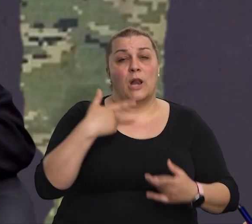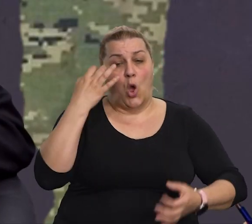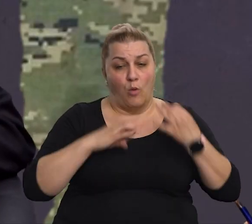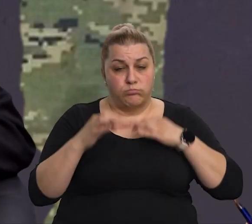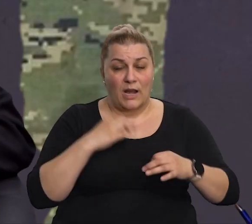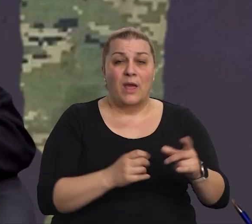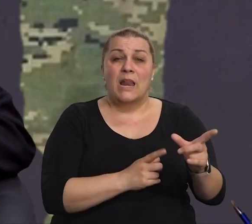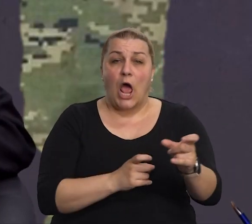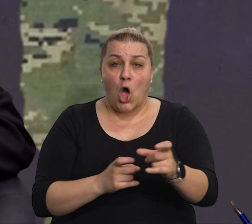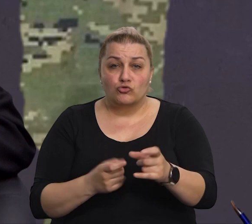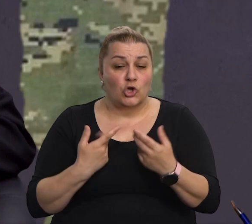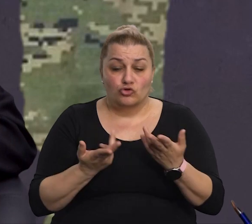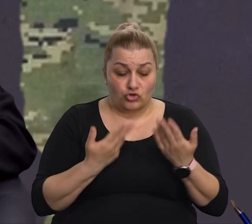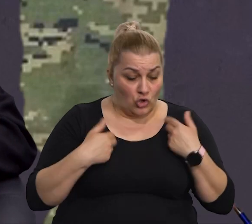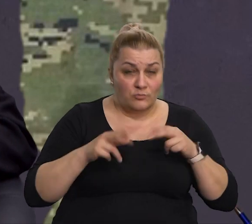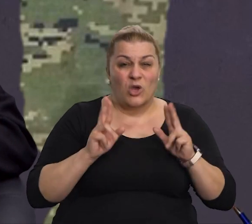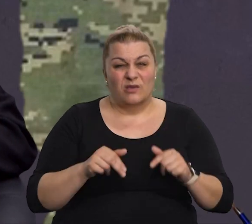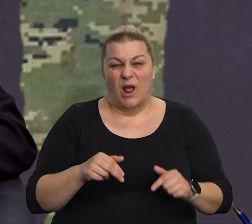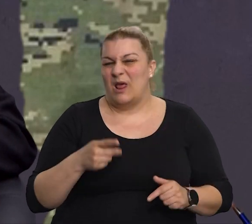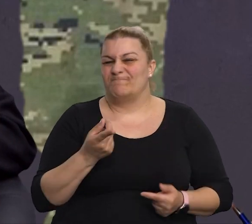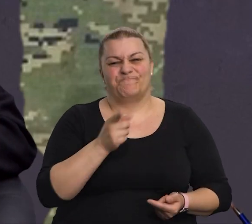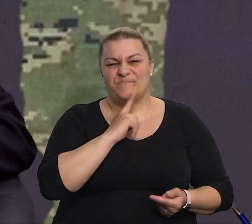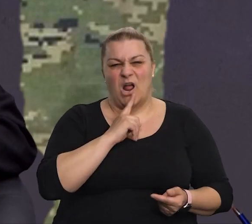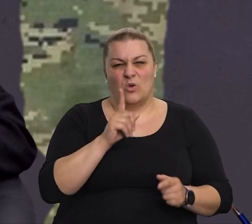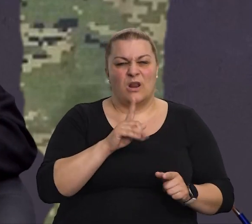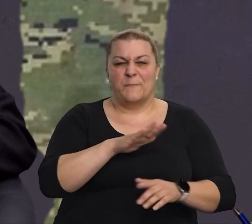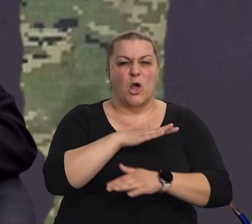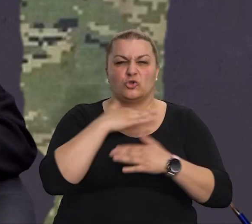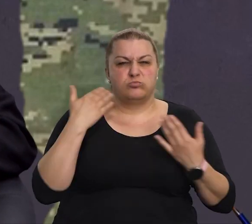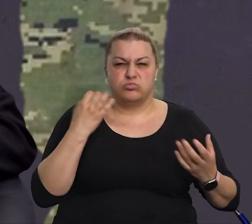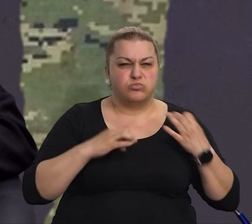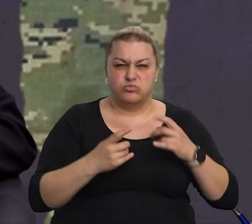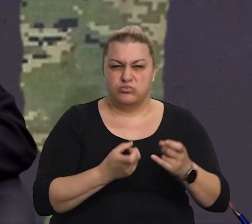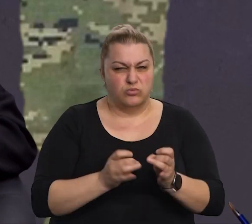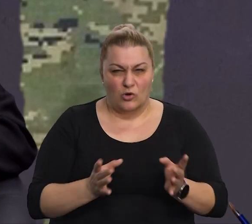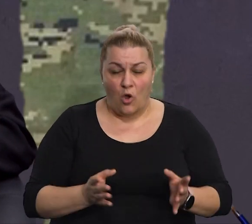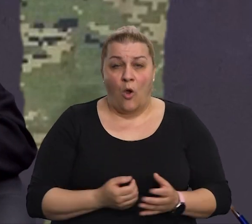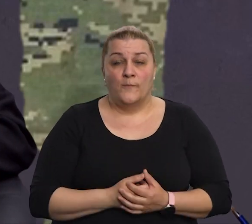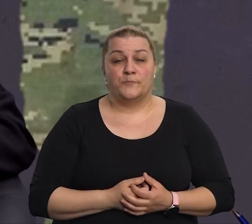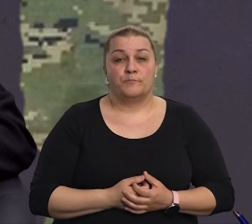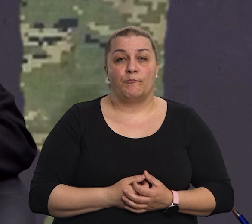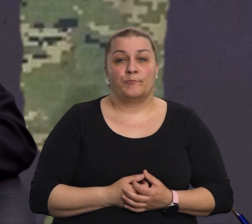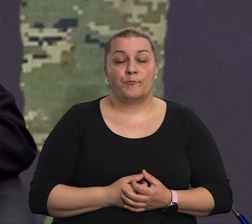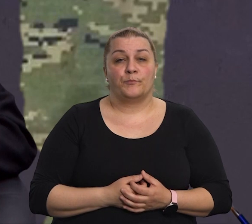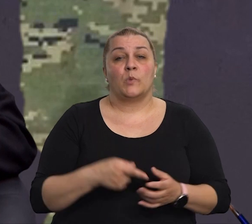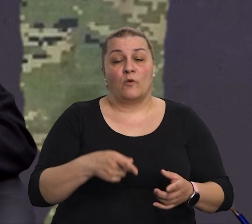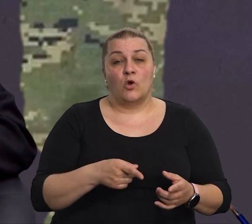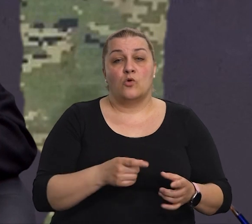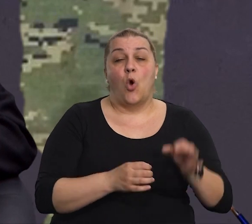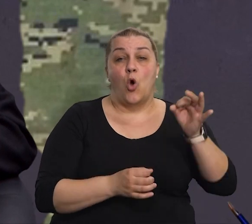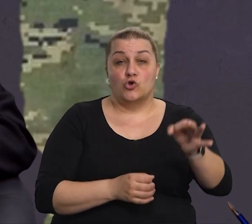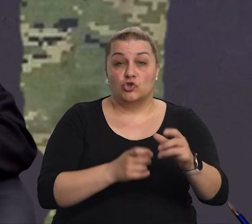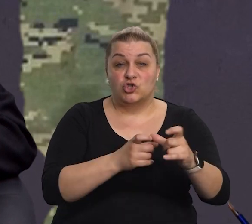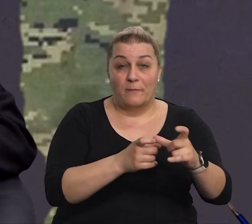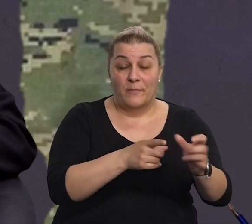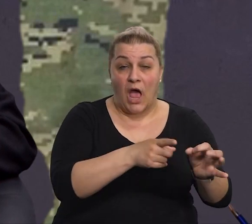naorožanjem koje smo tada imali, a nije to bilo, Bog zna kako, naorožanje i oprema koje smo u to vrijeme imali. Sa Otoka Šipana